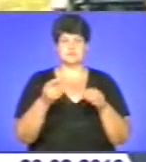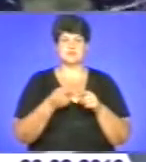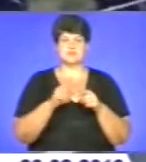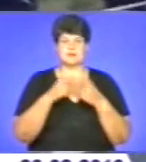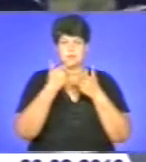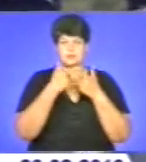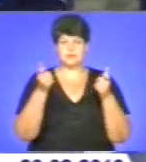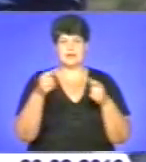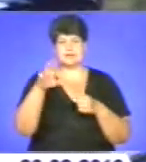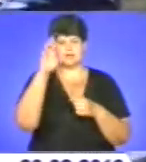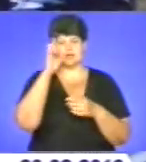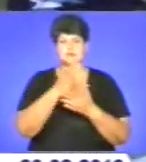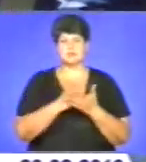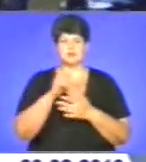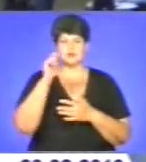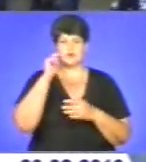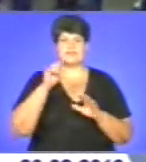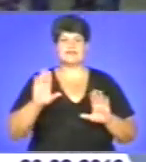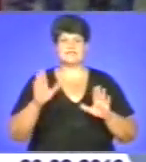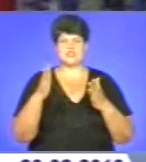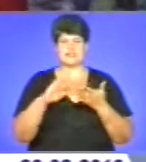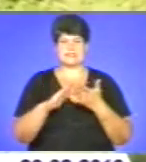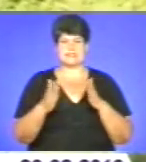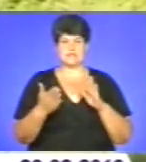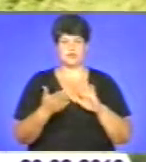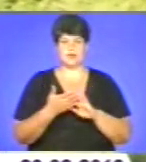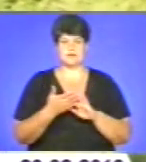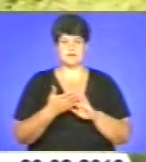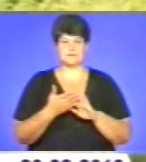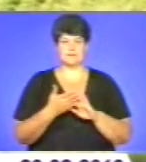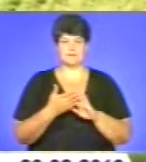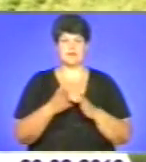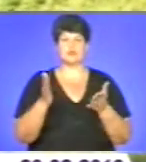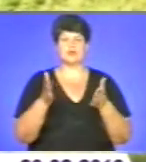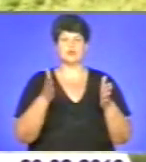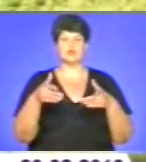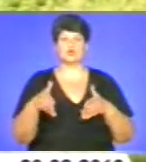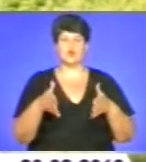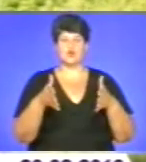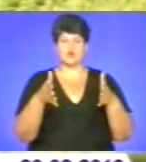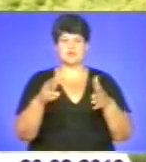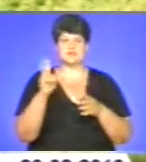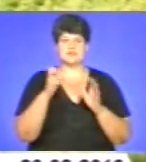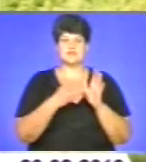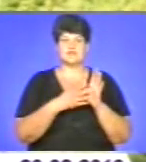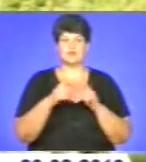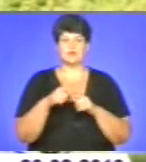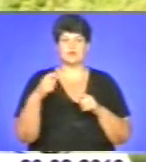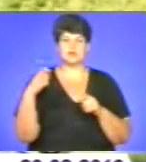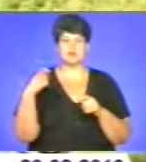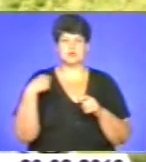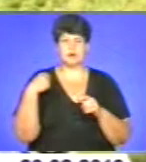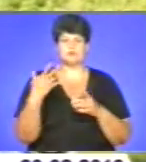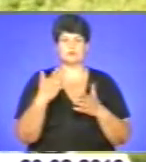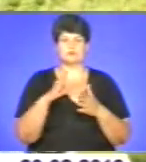повідомляє Держслужба України з надзвичайних ситуацій. На автодорозі стоїть Тенопль-Кирай Знаменка, 209-му кілометру плюс 5-метрів,